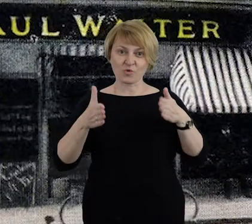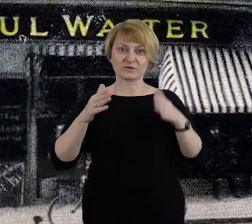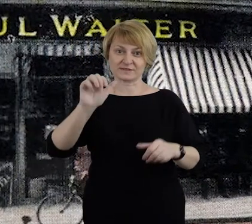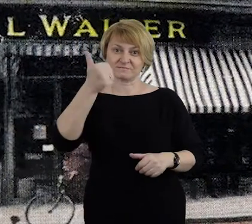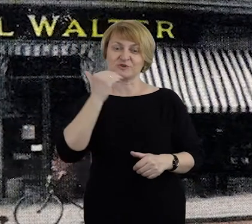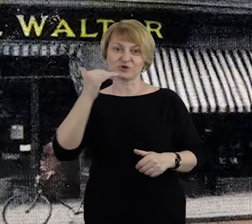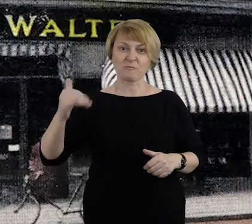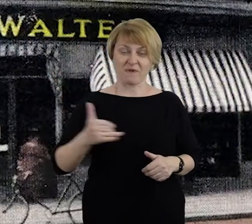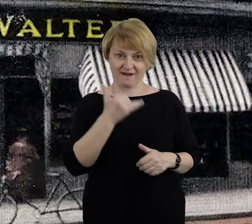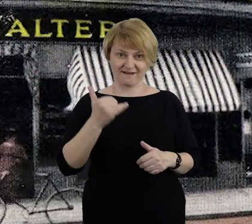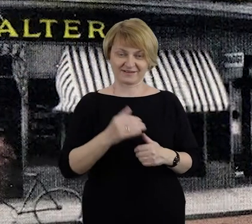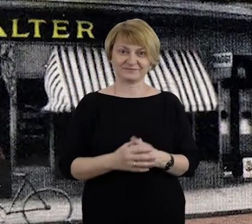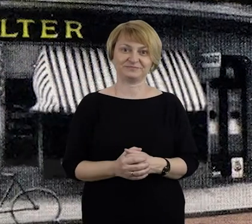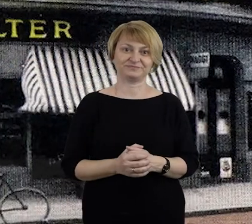1 maja.